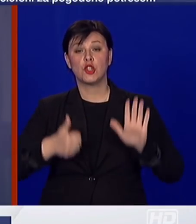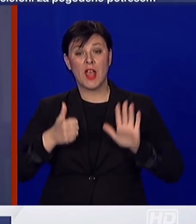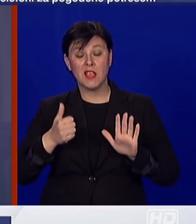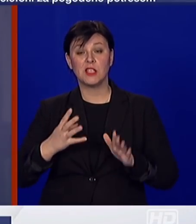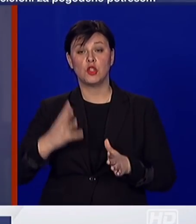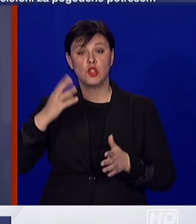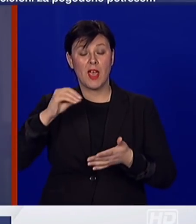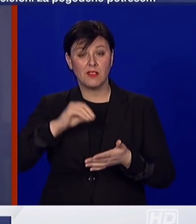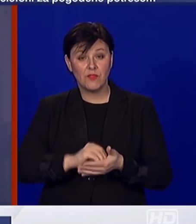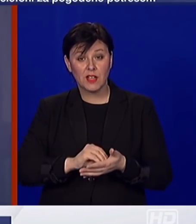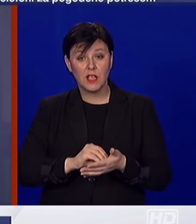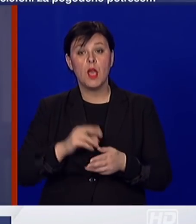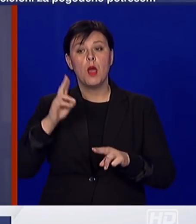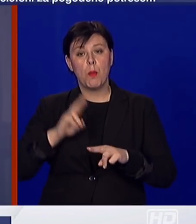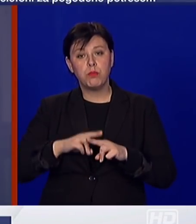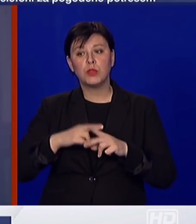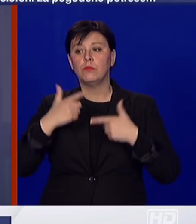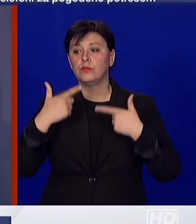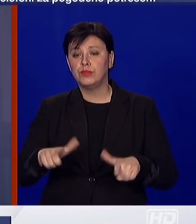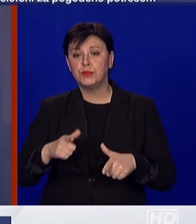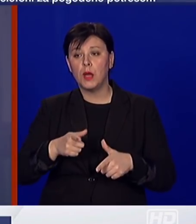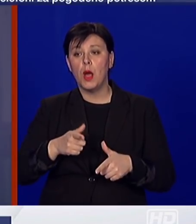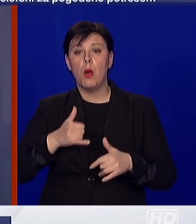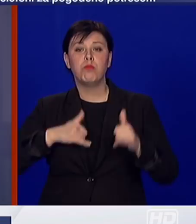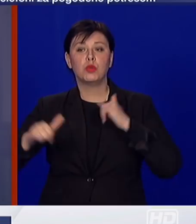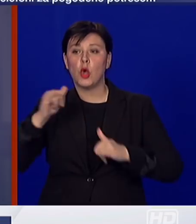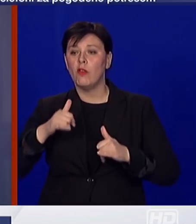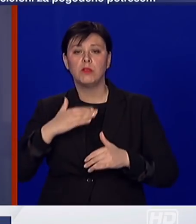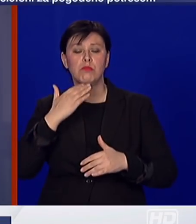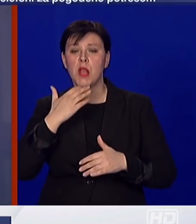svi imati mogućnost putovati na ovaj ili onaj način.